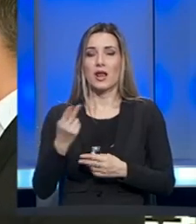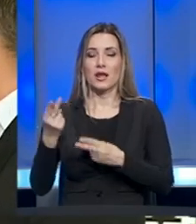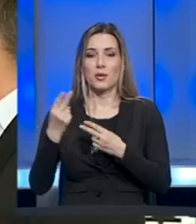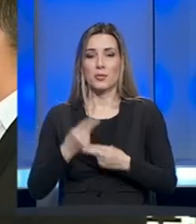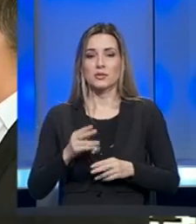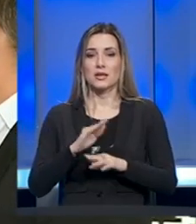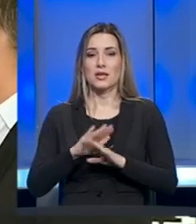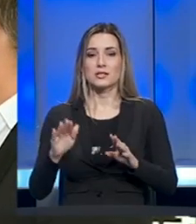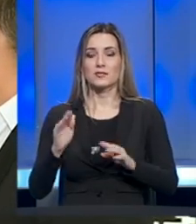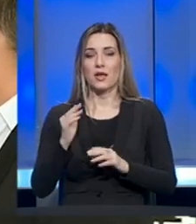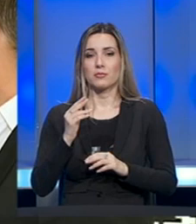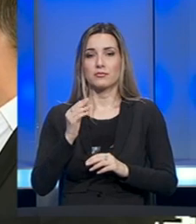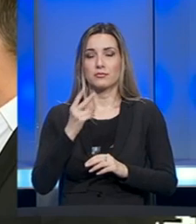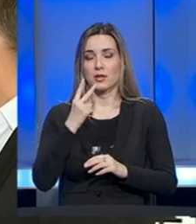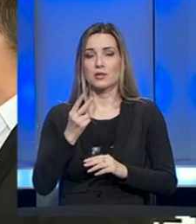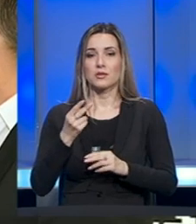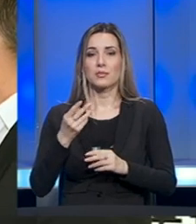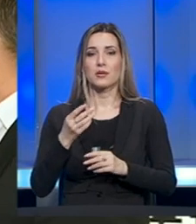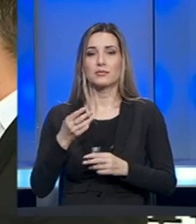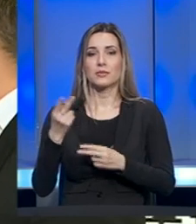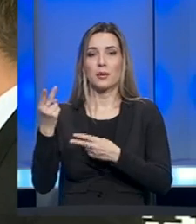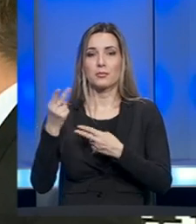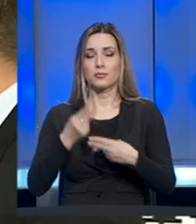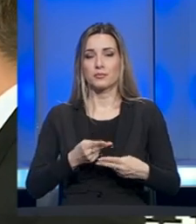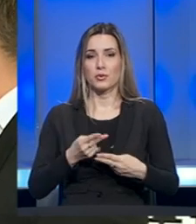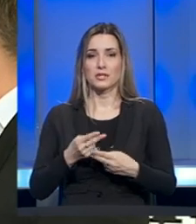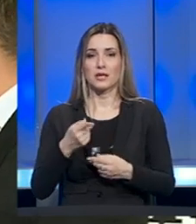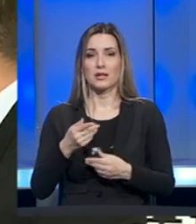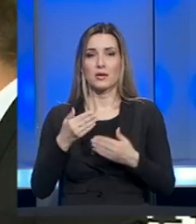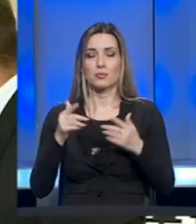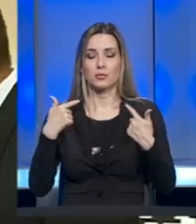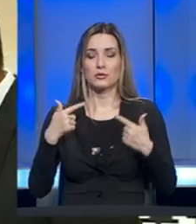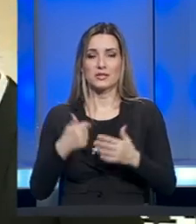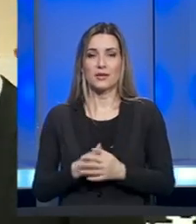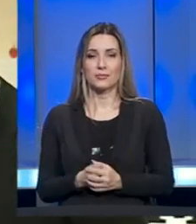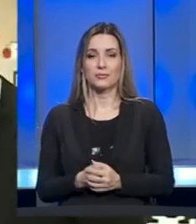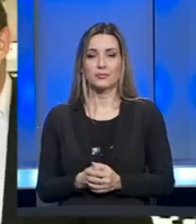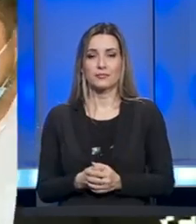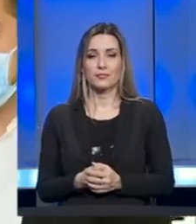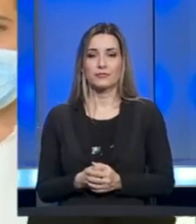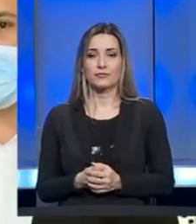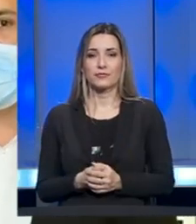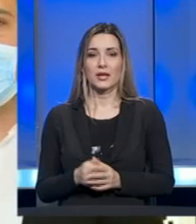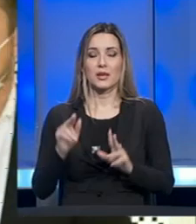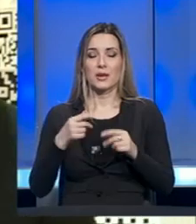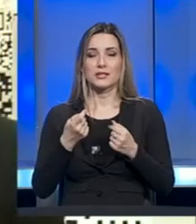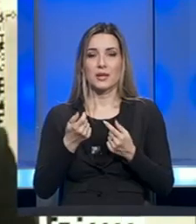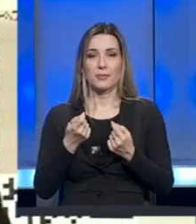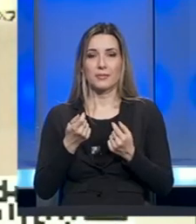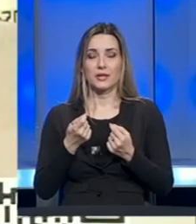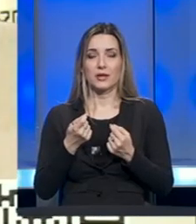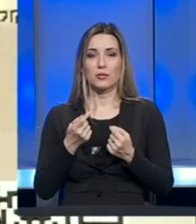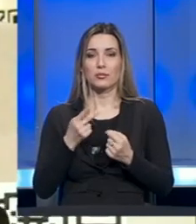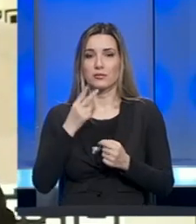sve slušalce pozivam da posjete Muzej savremene umjetnosti Banja Luci. Evo, poštovani gledalci, imali ste priliku da